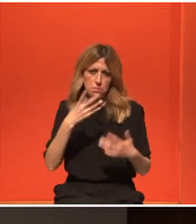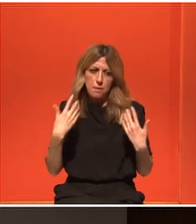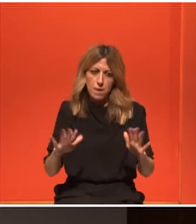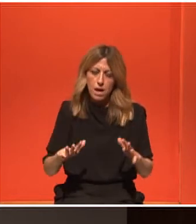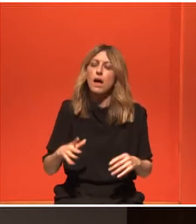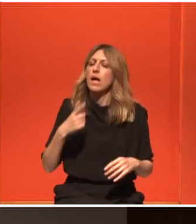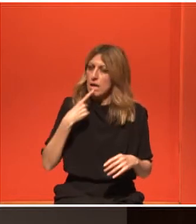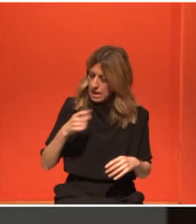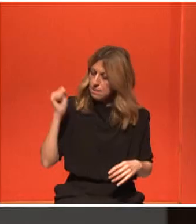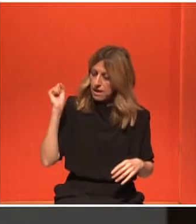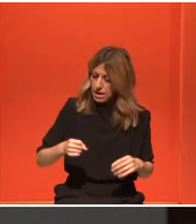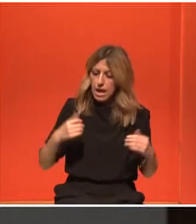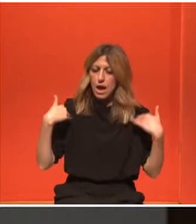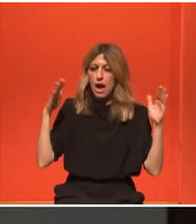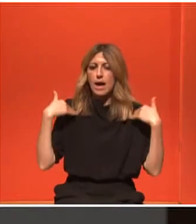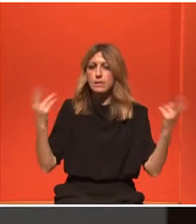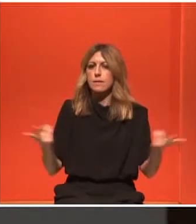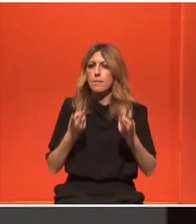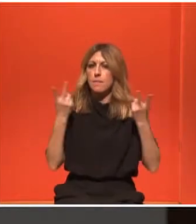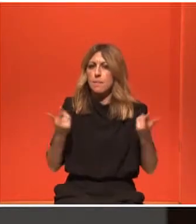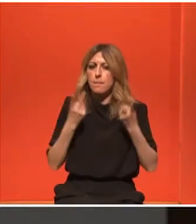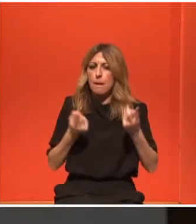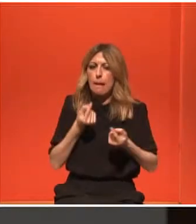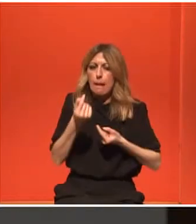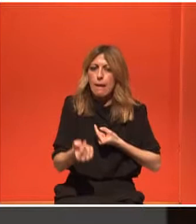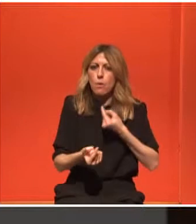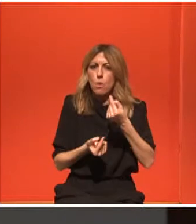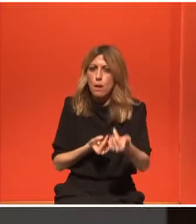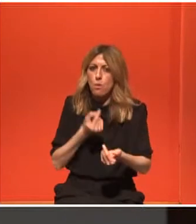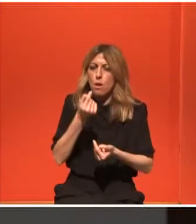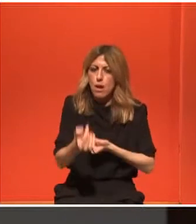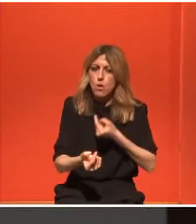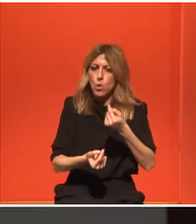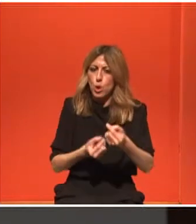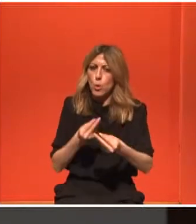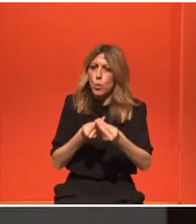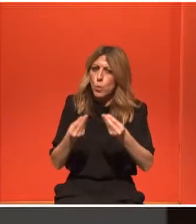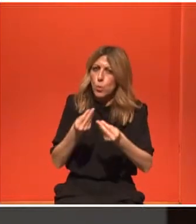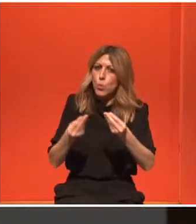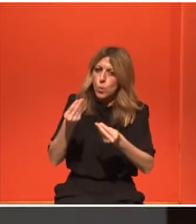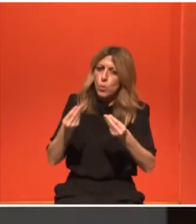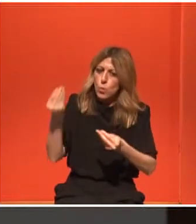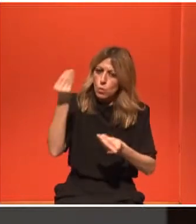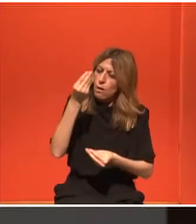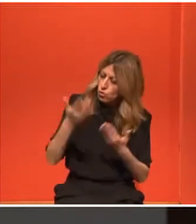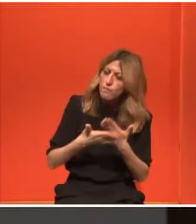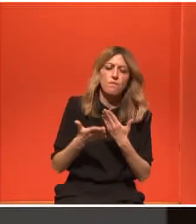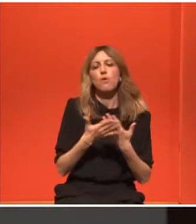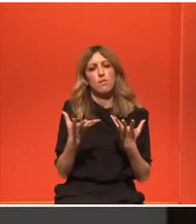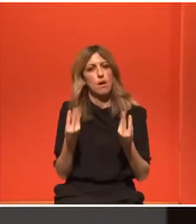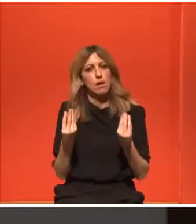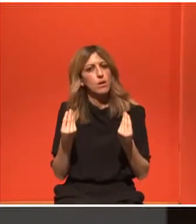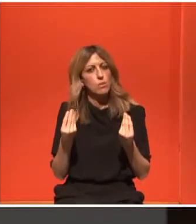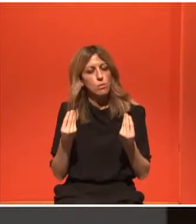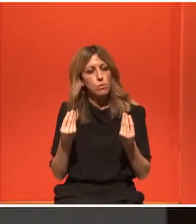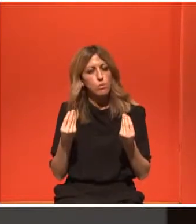μορφή σε πολύ μικρές προοδευτικές, αν θέλετε, δόσεις είναι μια βοηθητική, αν θέλετε,